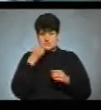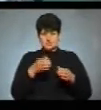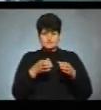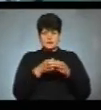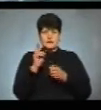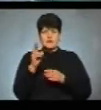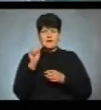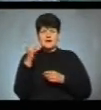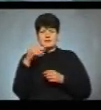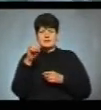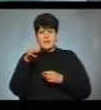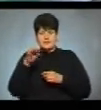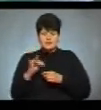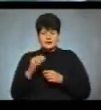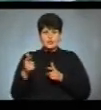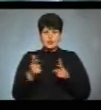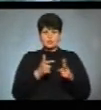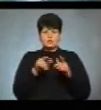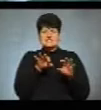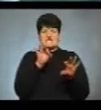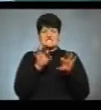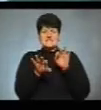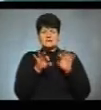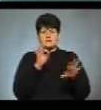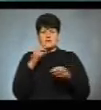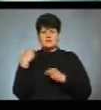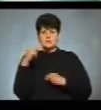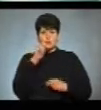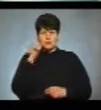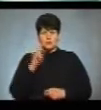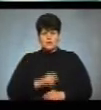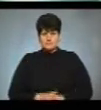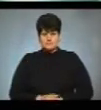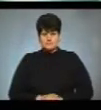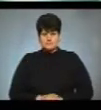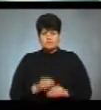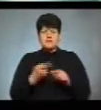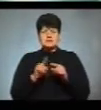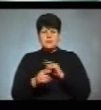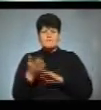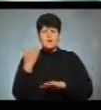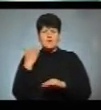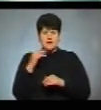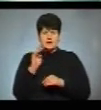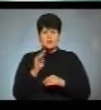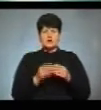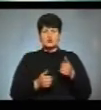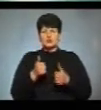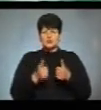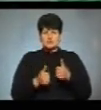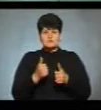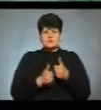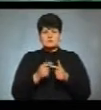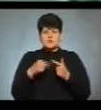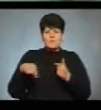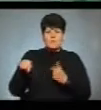кадети, які готуються як відбір до чемпіонату України. Це попередній тур. Усі учасники змагаються по